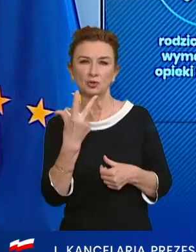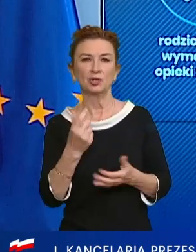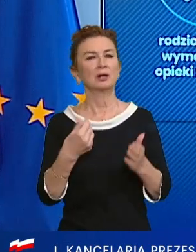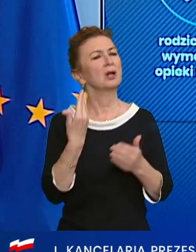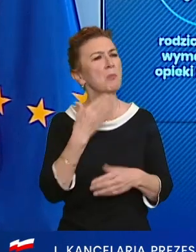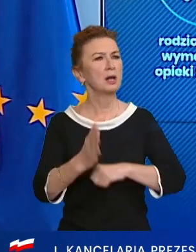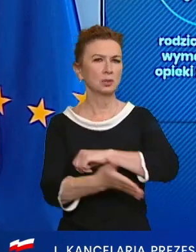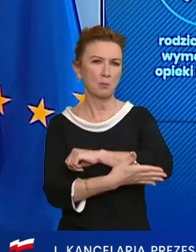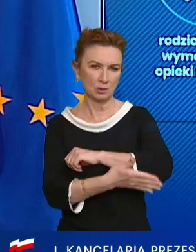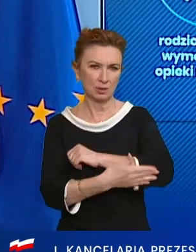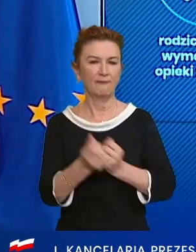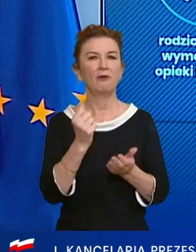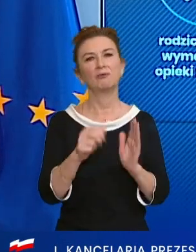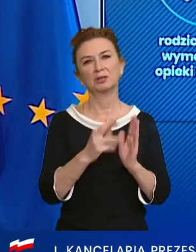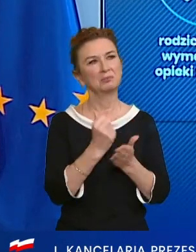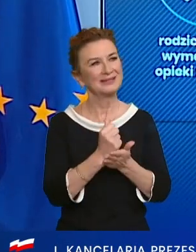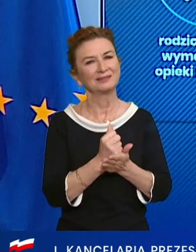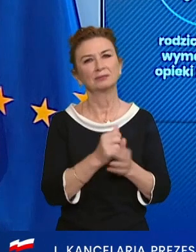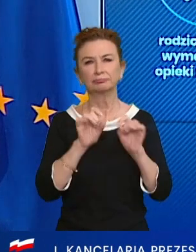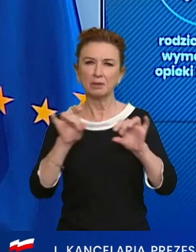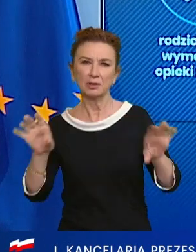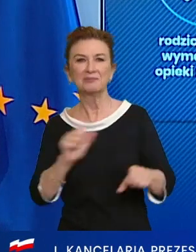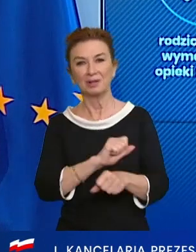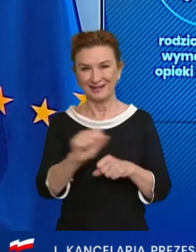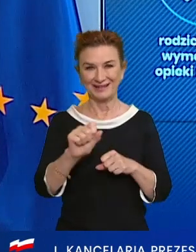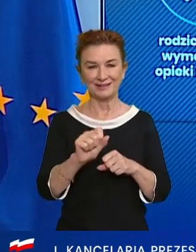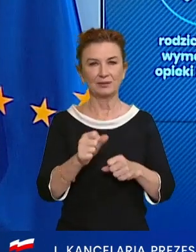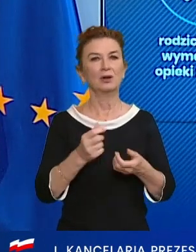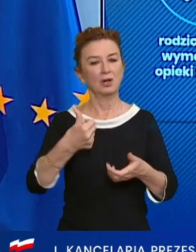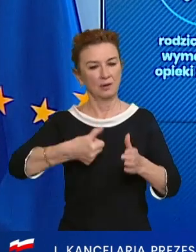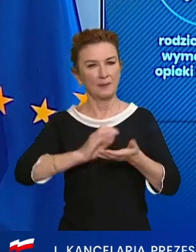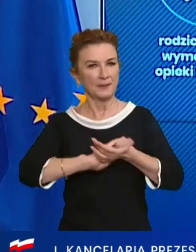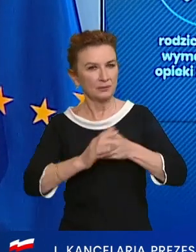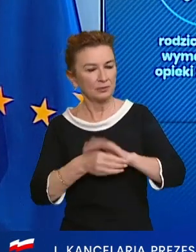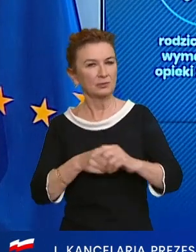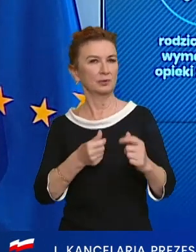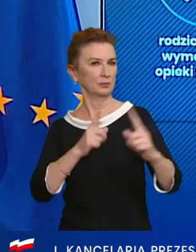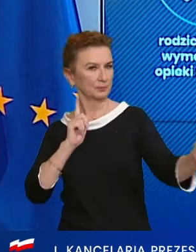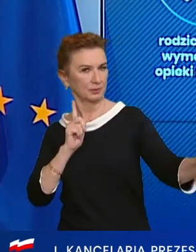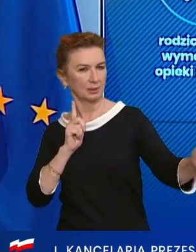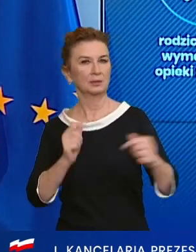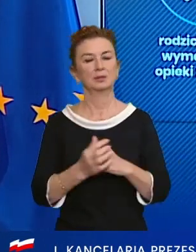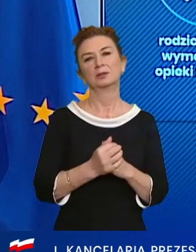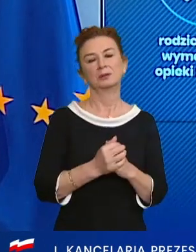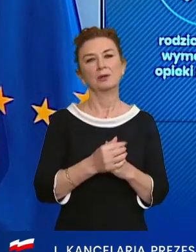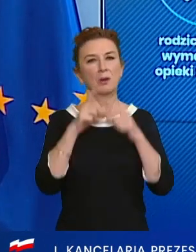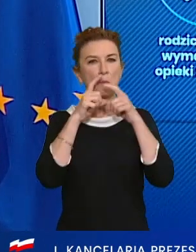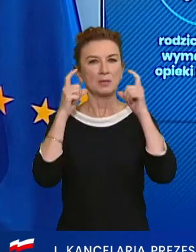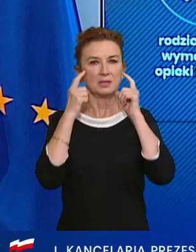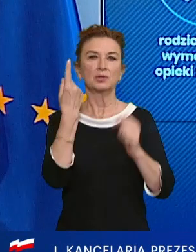podstawowych zaleceń epidemicznych one cały czas się znajdują. Dezynfekcja, dystansowanie maseczki, DDM.